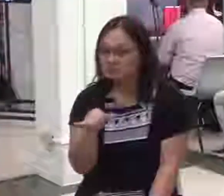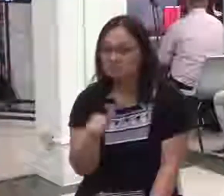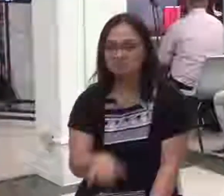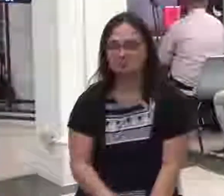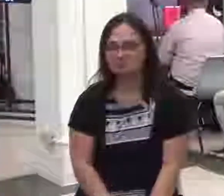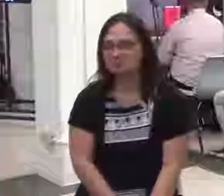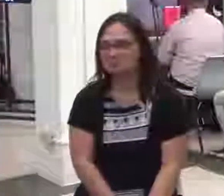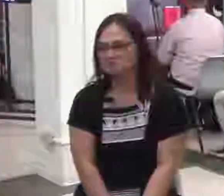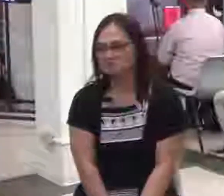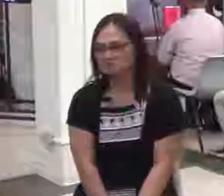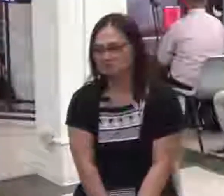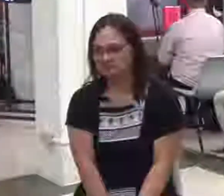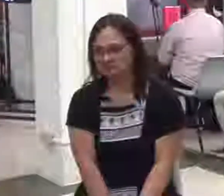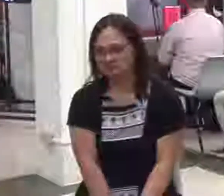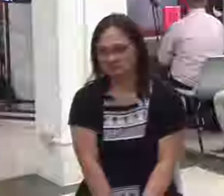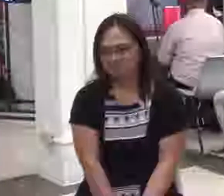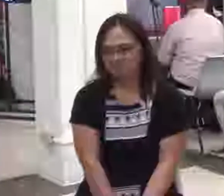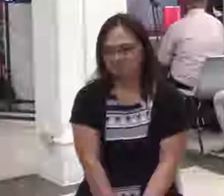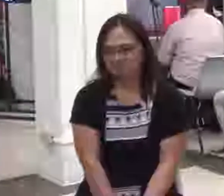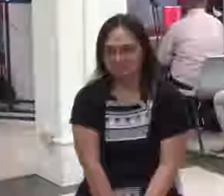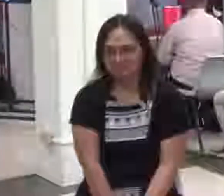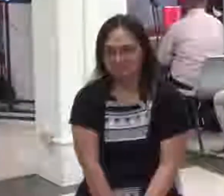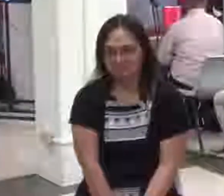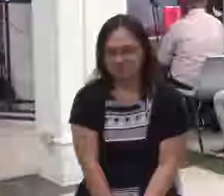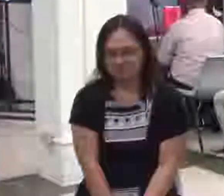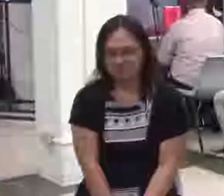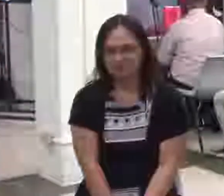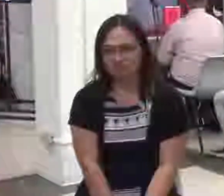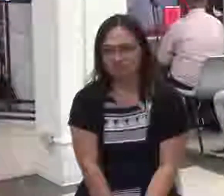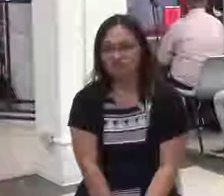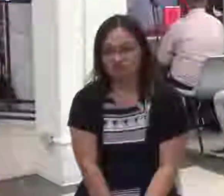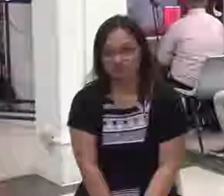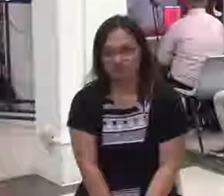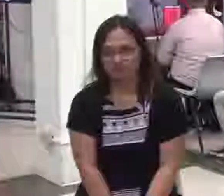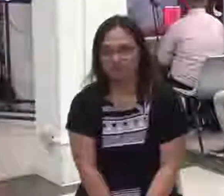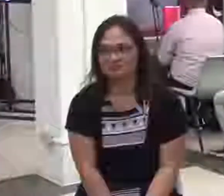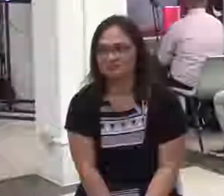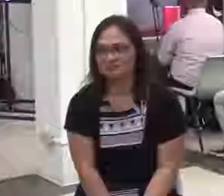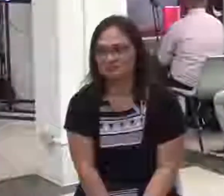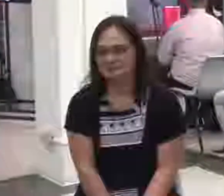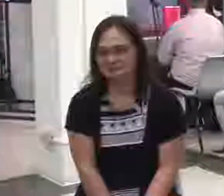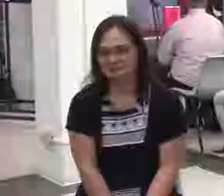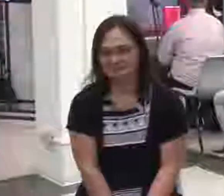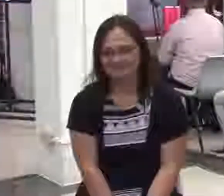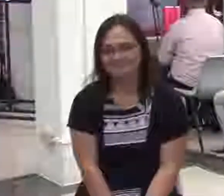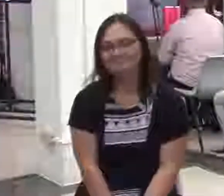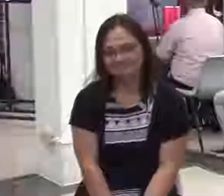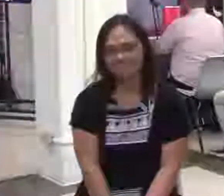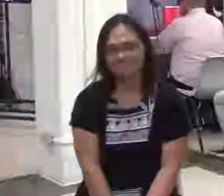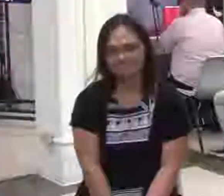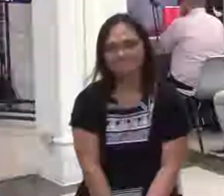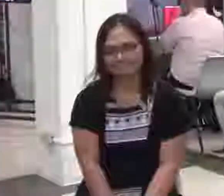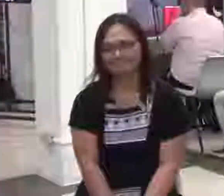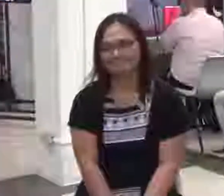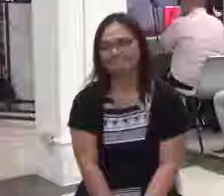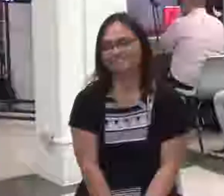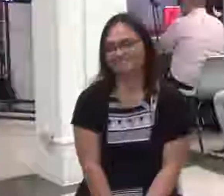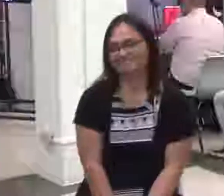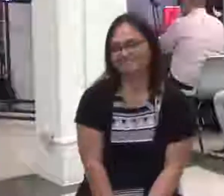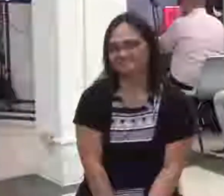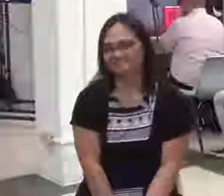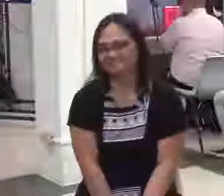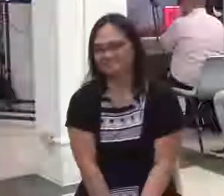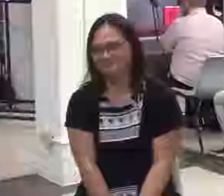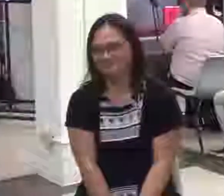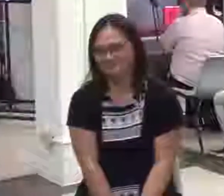talagang mayaman totoo ba yun ha sabi sa akin merong tumawag